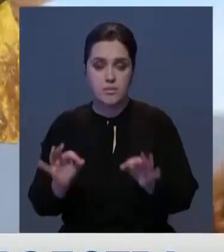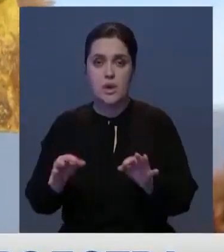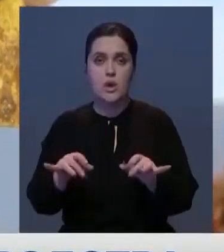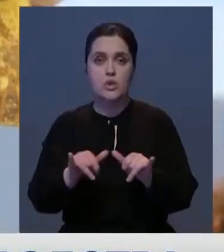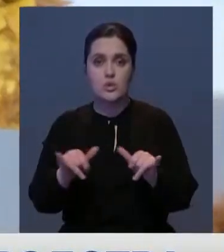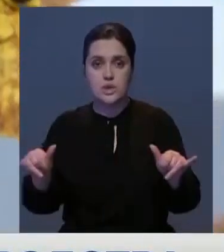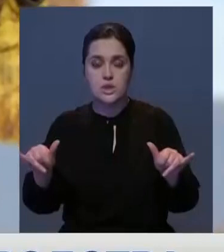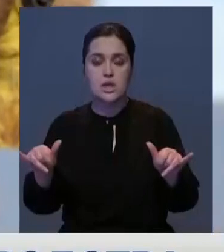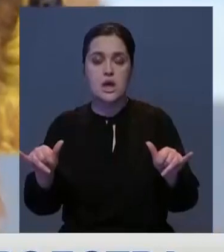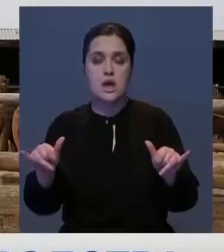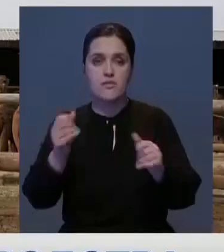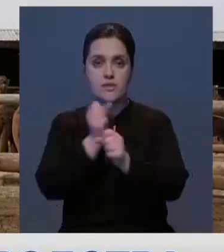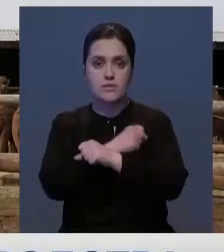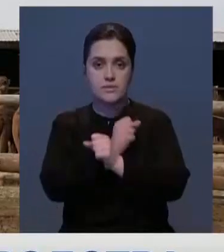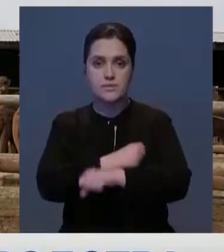поголовья.